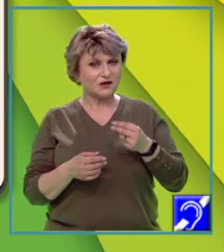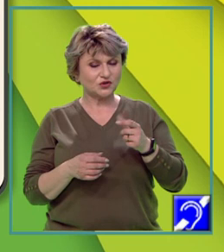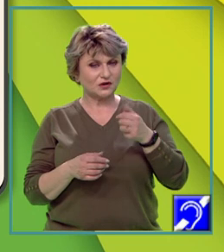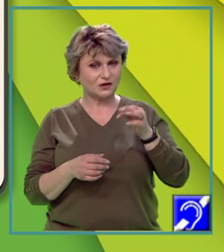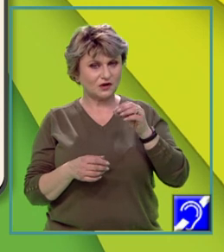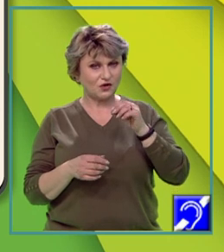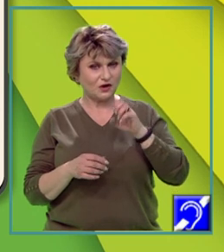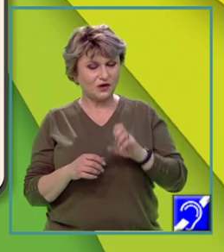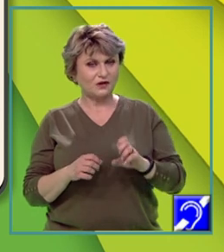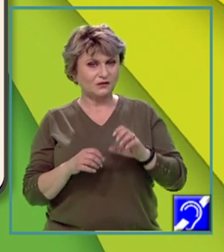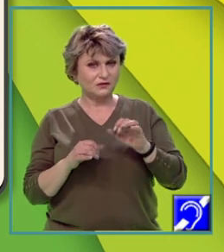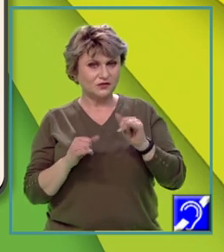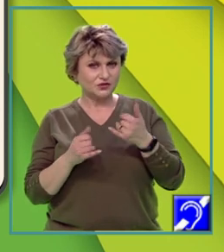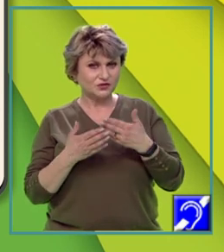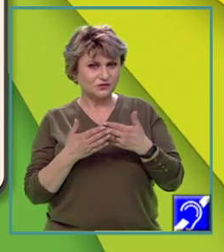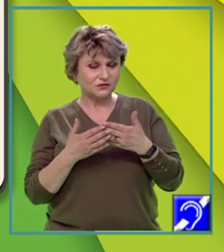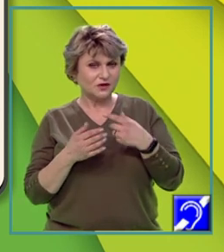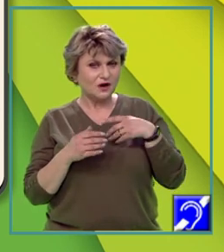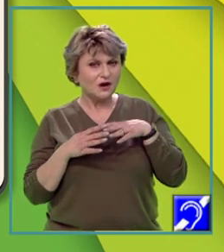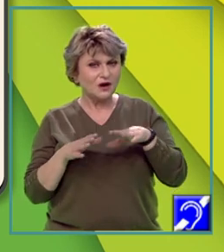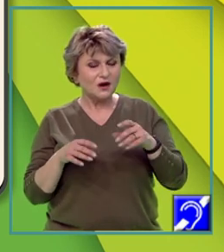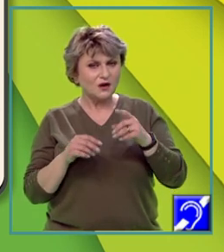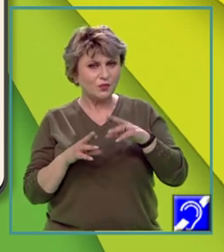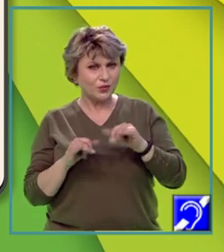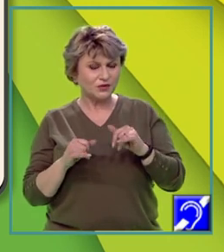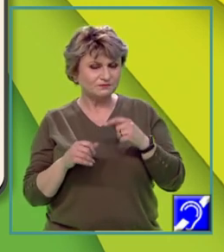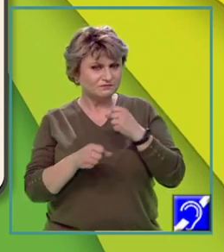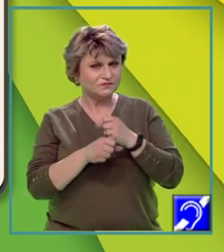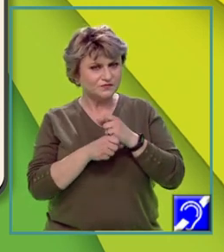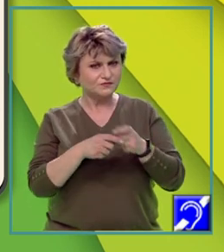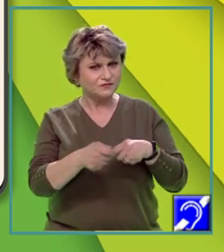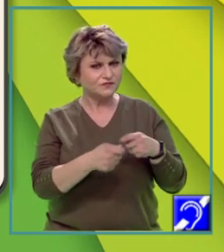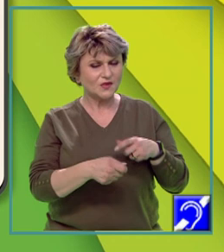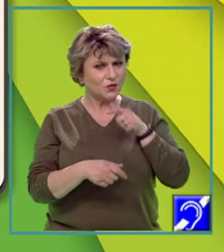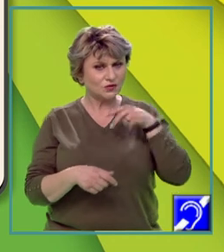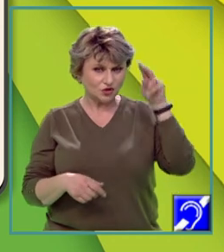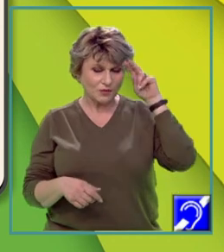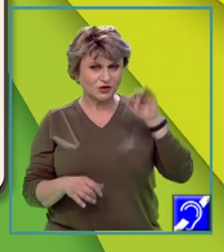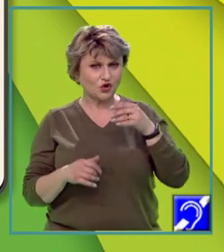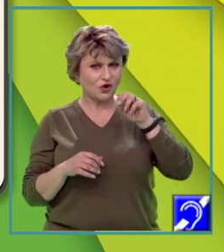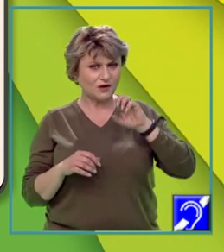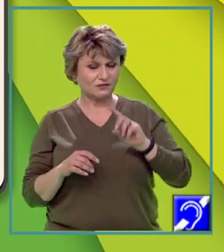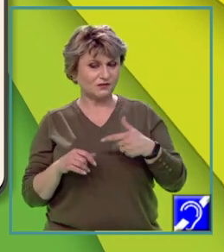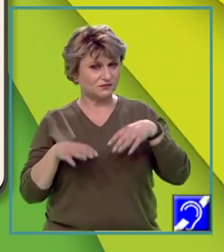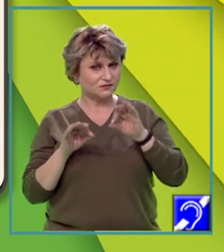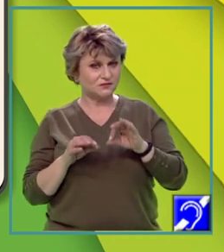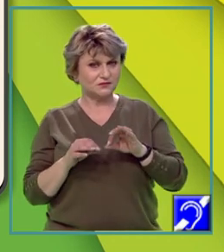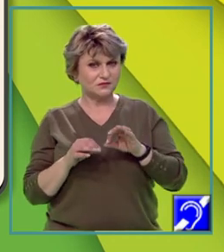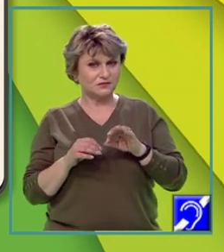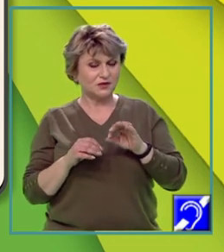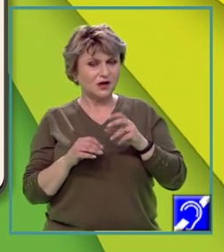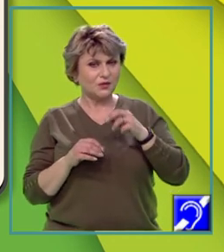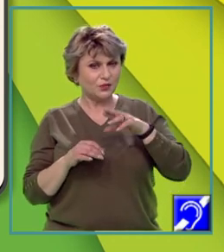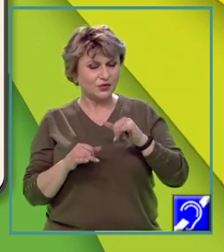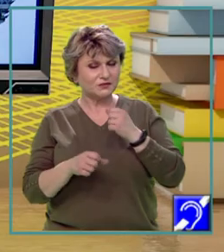de tip open field sau câmpuri cultivate deschise în Germania, Olanda sau de tip bocaj, câmpuri